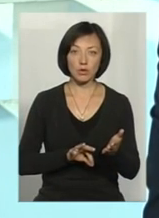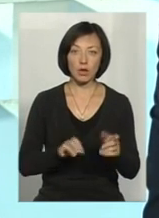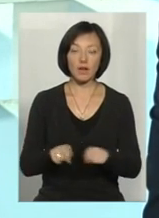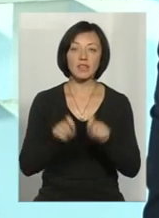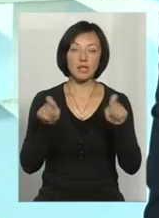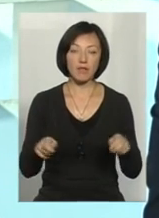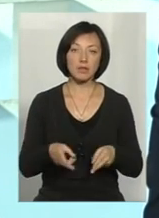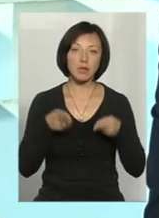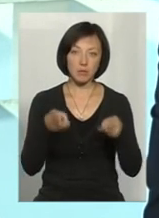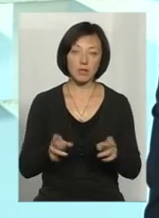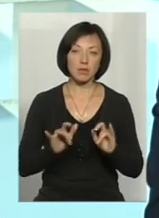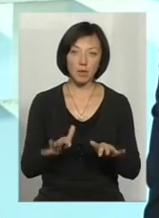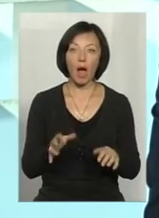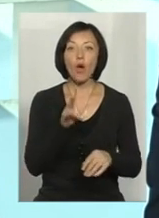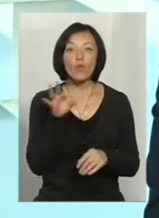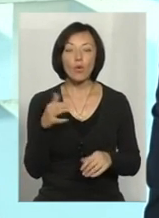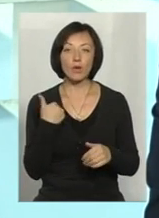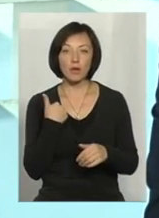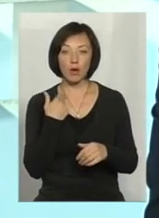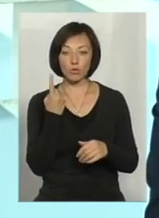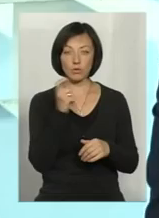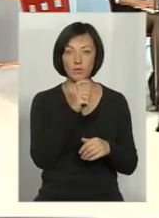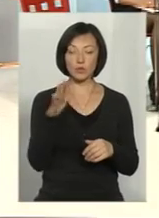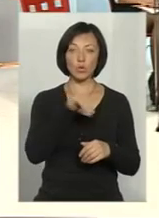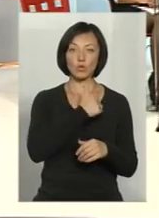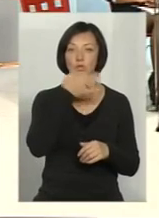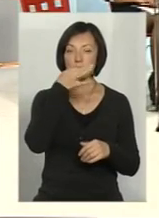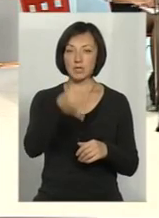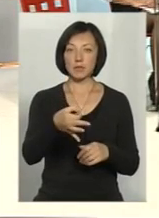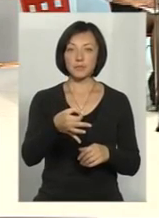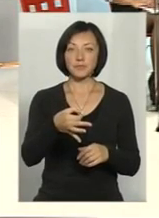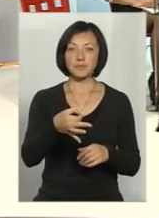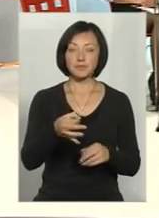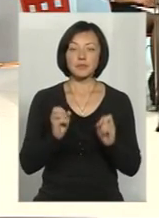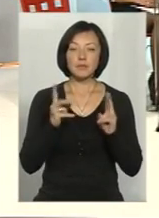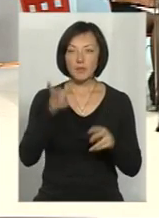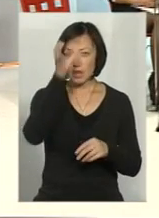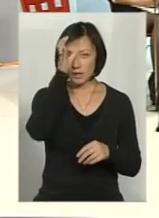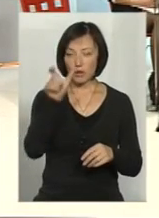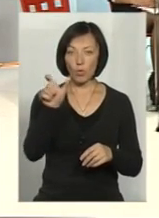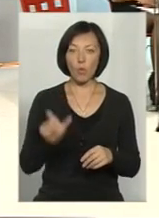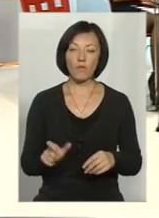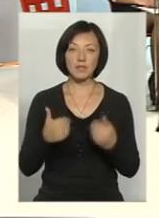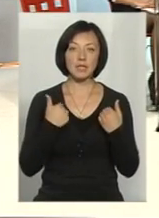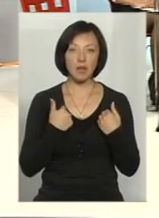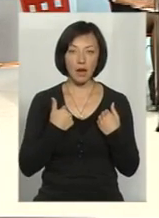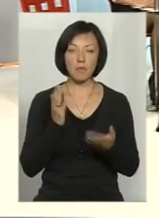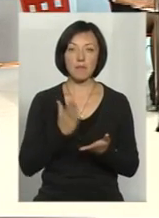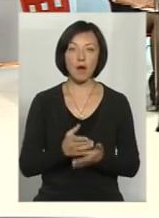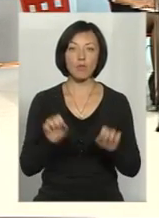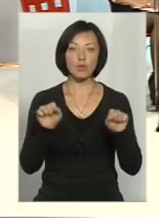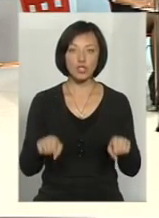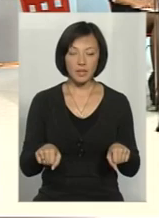відкривається кримінальне провадження. Але я, хвилиночку, я хочу сказати, як науковець, я маю